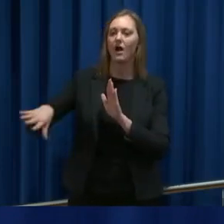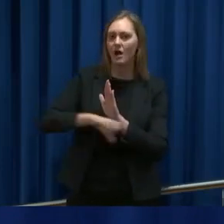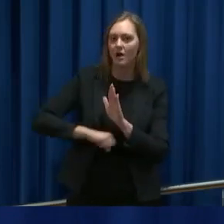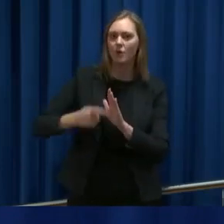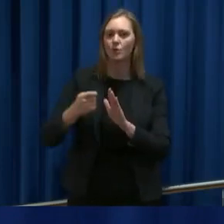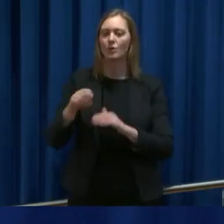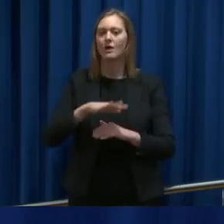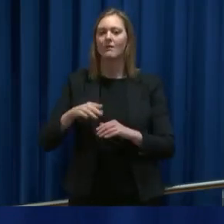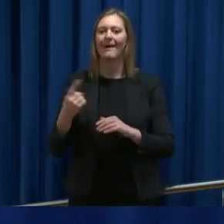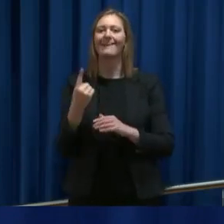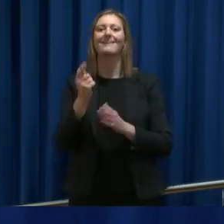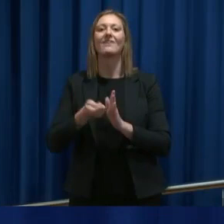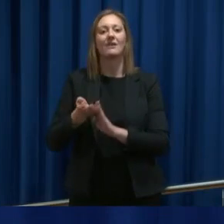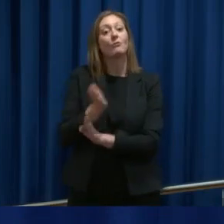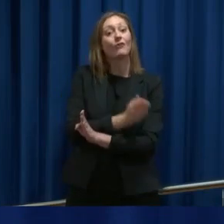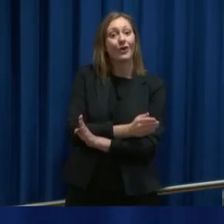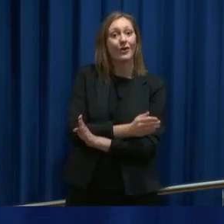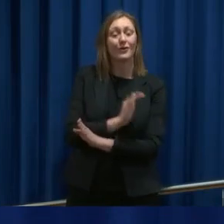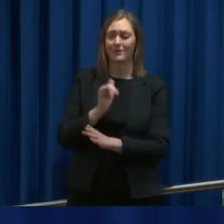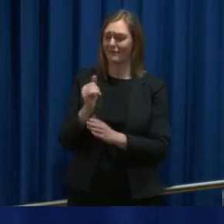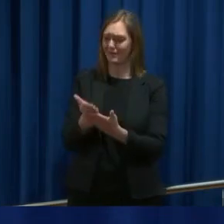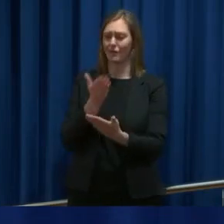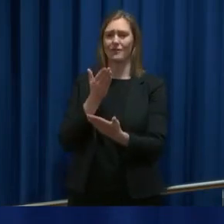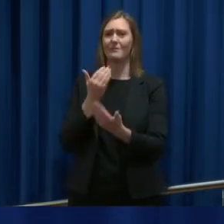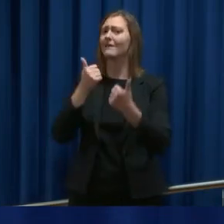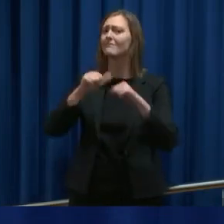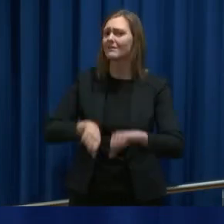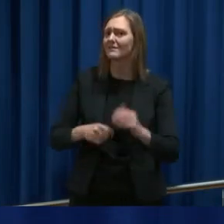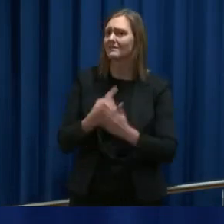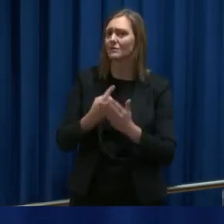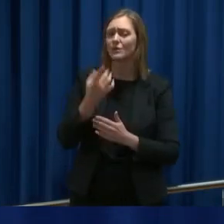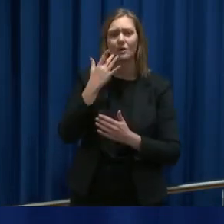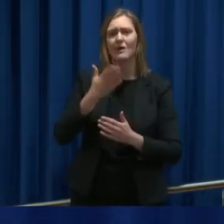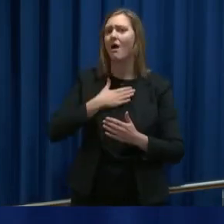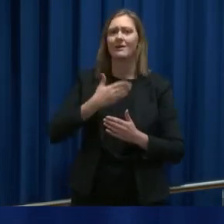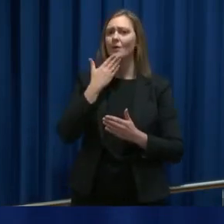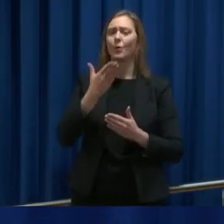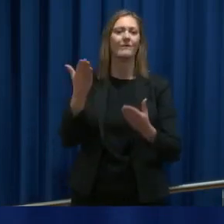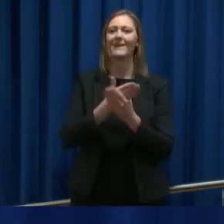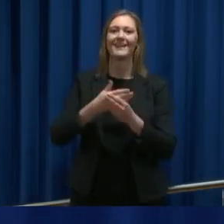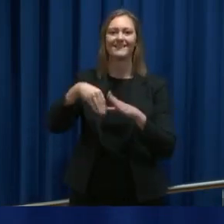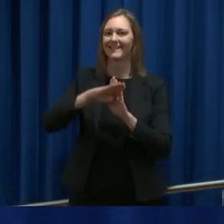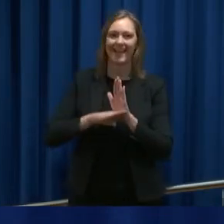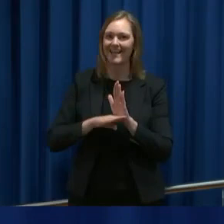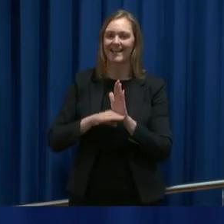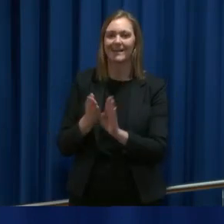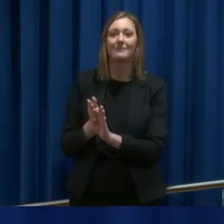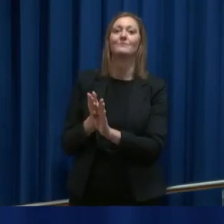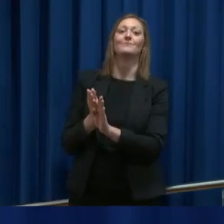vedtak av dette på forhånd. Og dette viser bare hvor vanskelig dette er når vi ikke lager gode fellesregler og spillregler